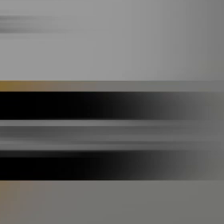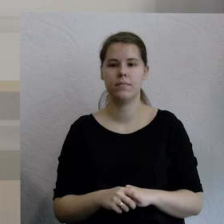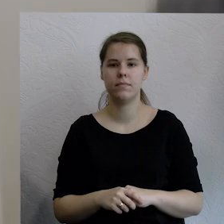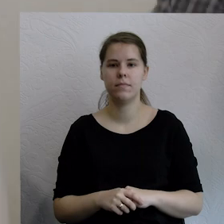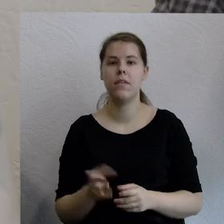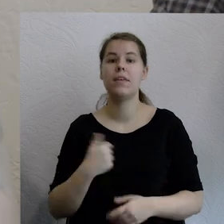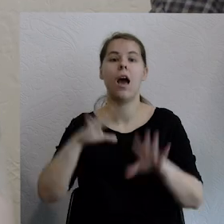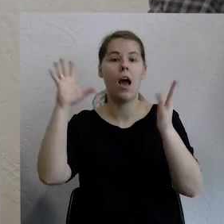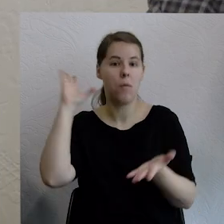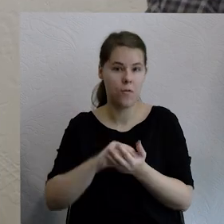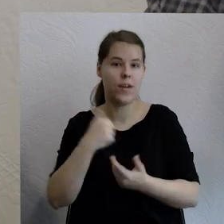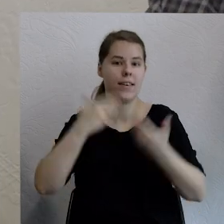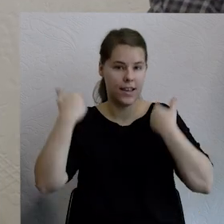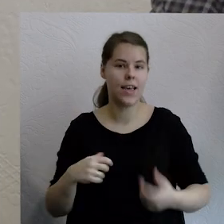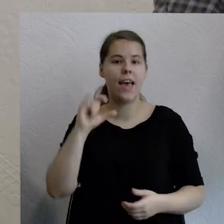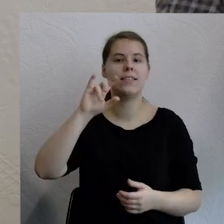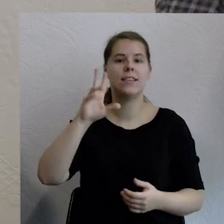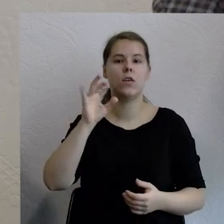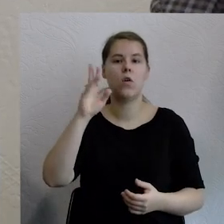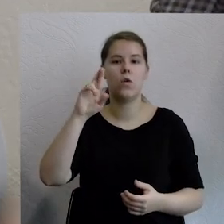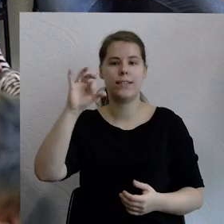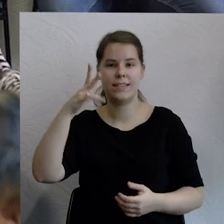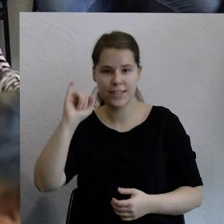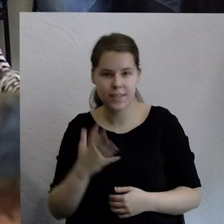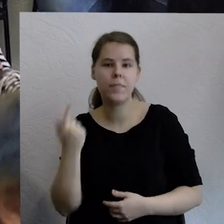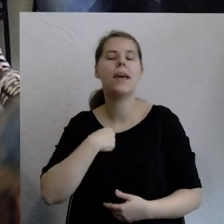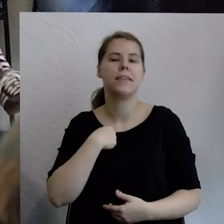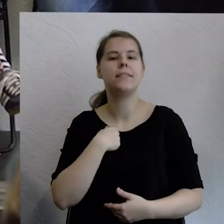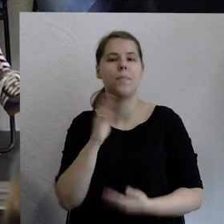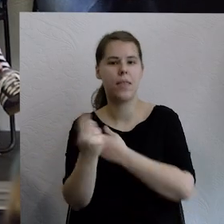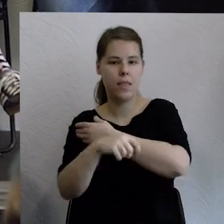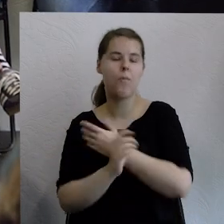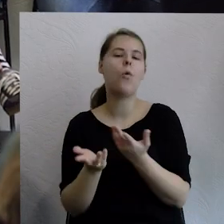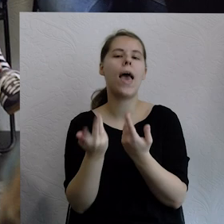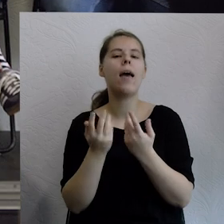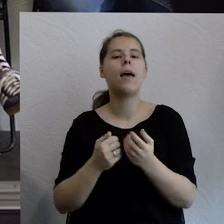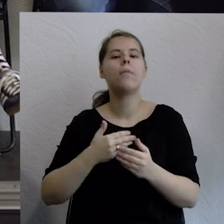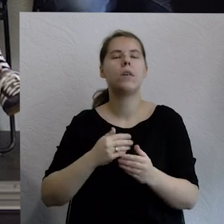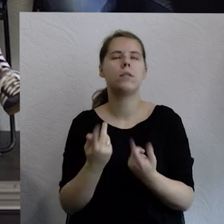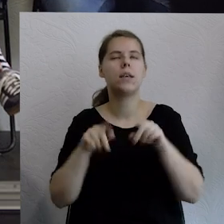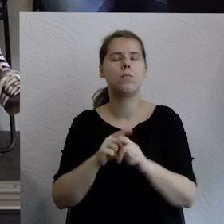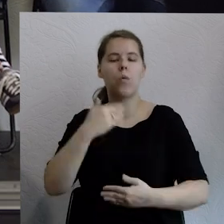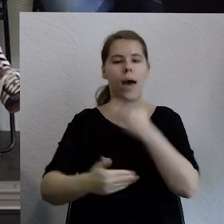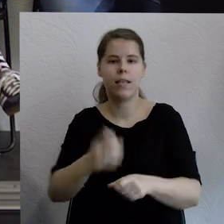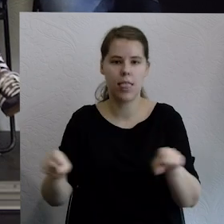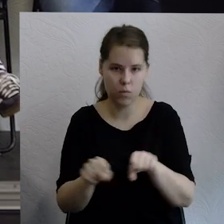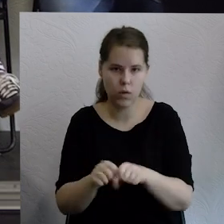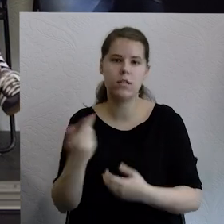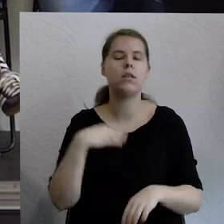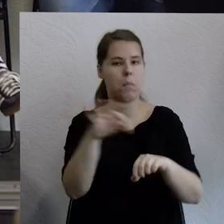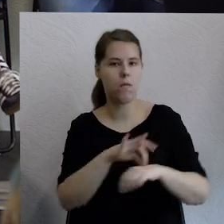Nazywam się Piotr Cykowski, mam dzisiaj zaszczyt reprezentować akcję Demokrację i będę prowadził ten panel.